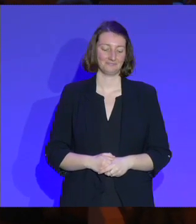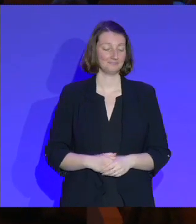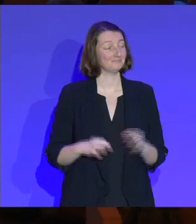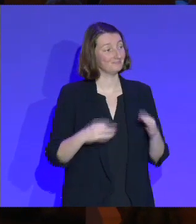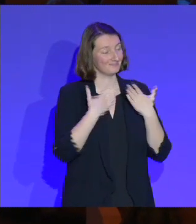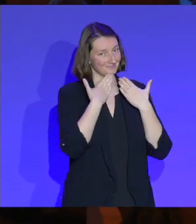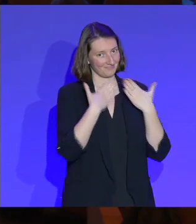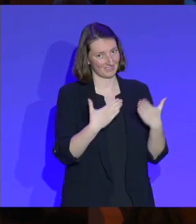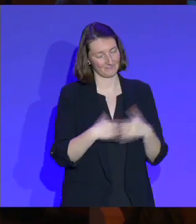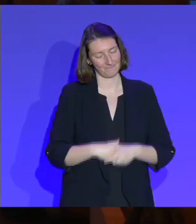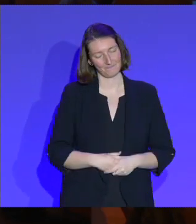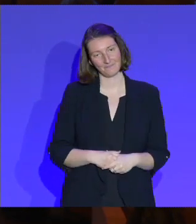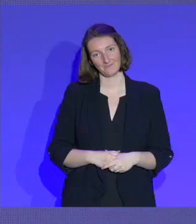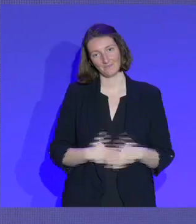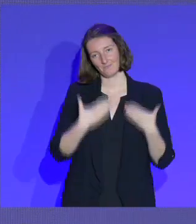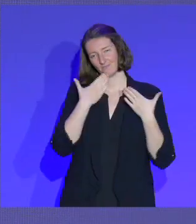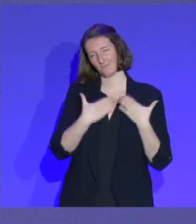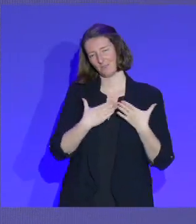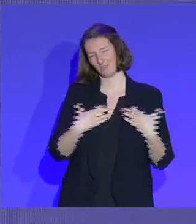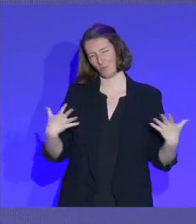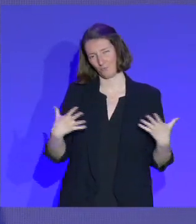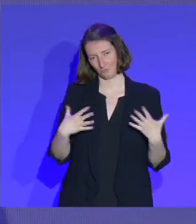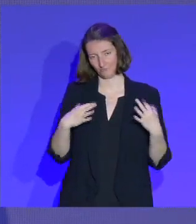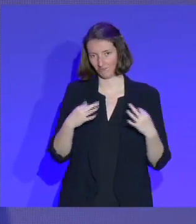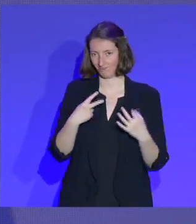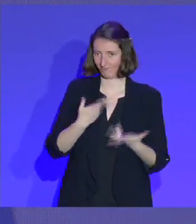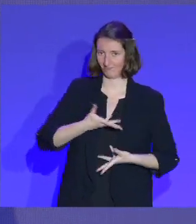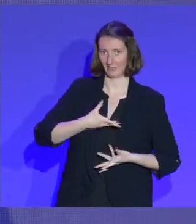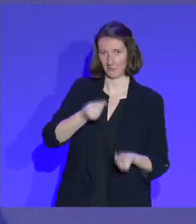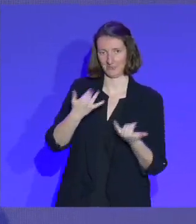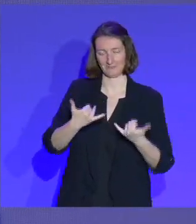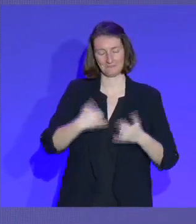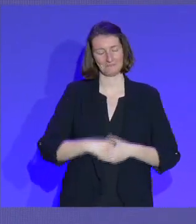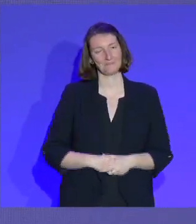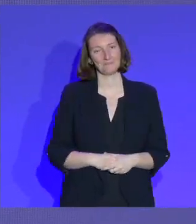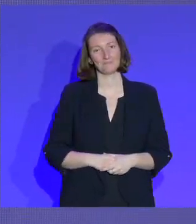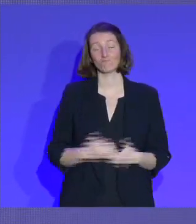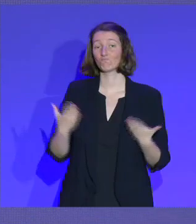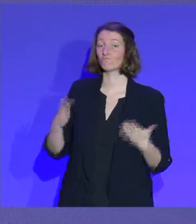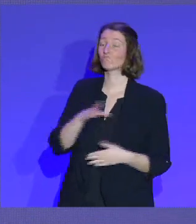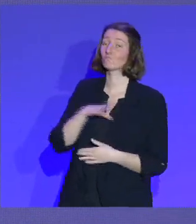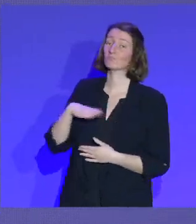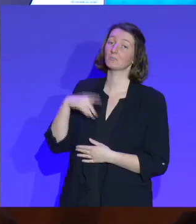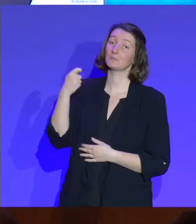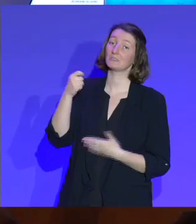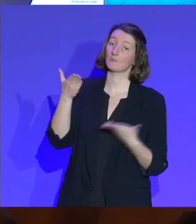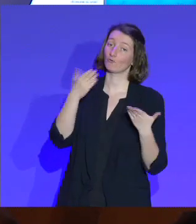Merci, merci, merci infiniment de votre accueil. Madame la Présidente,